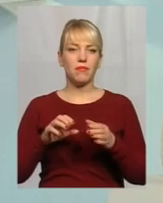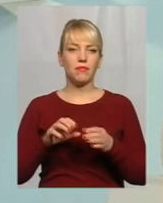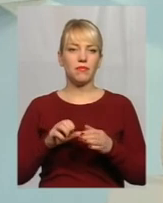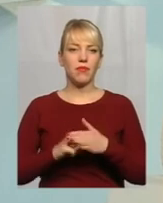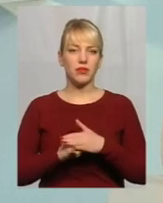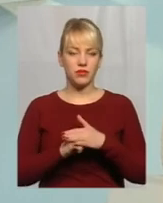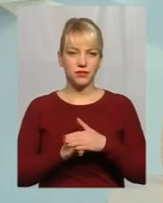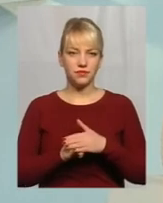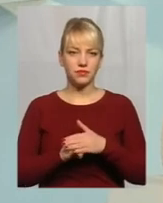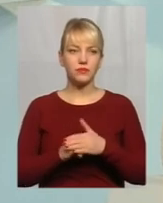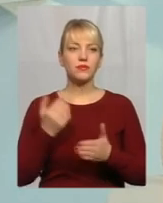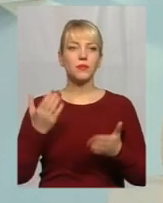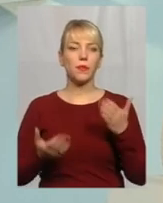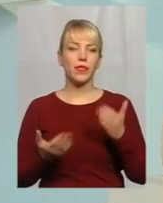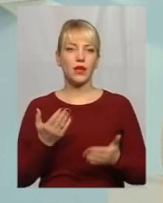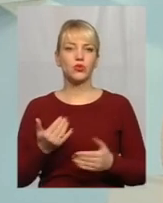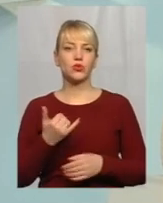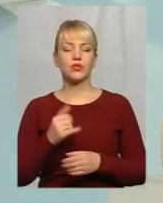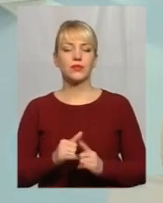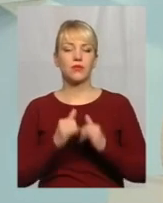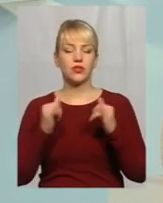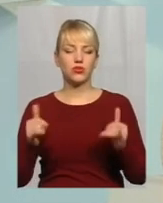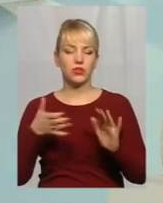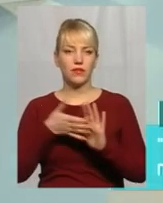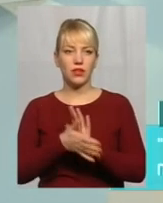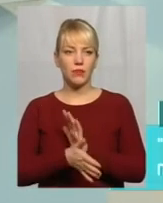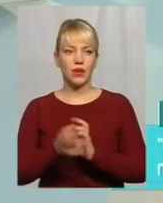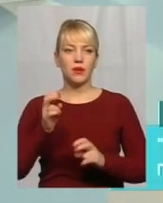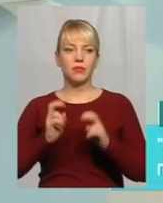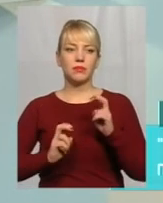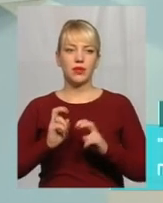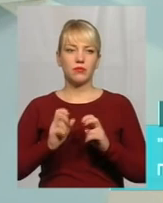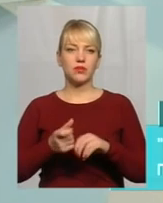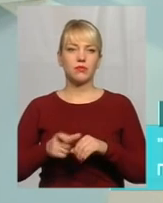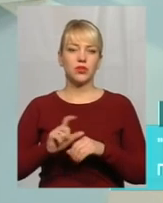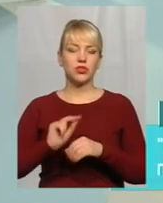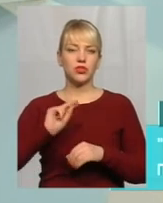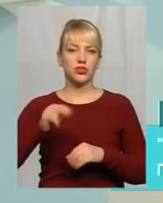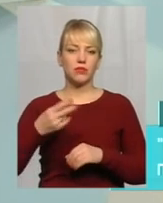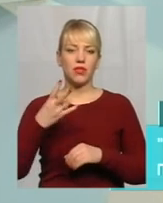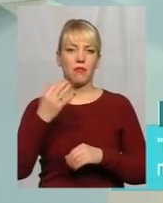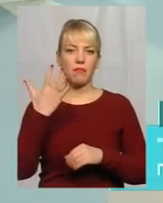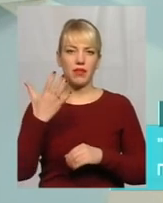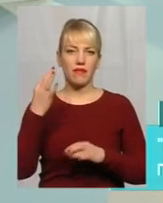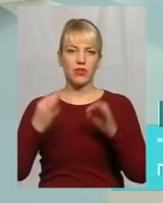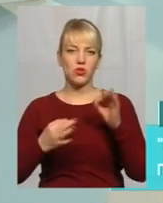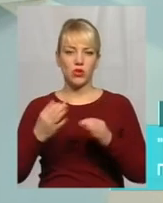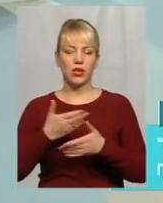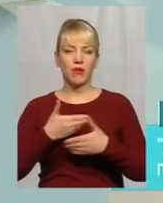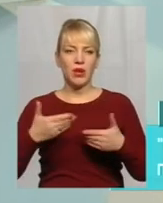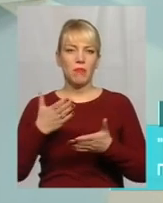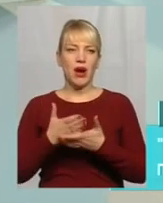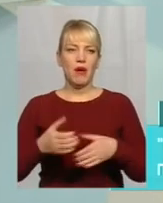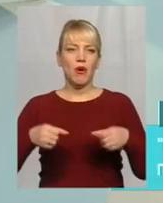збільшуються витрати підприємства більш ніж на 5%, ми маємо